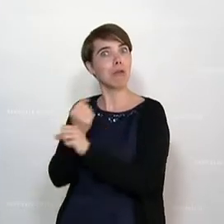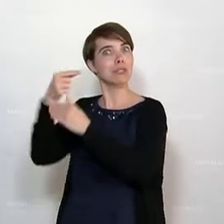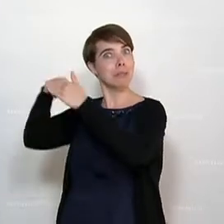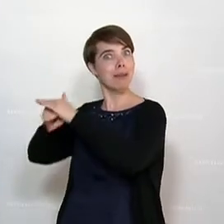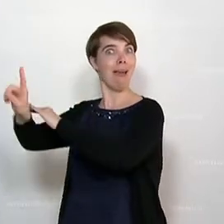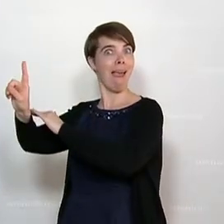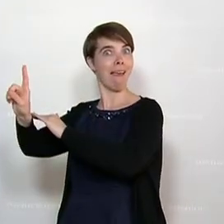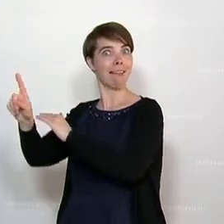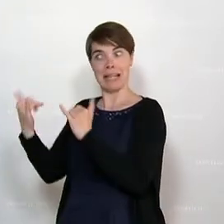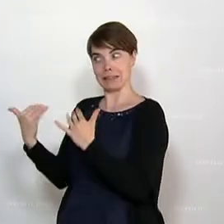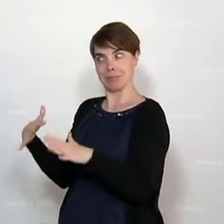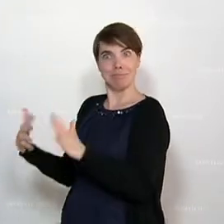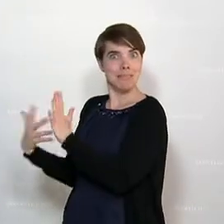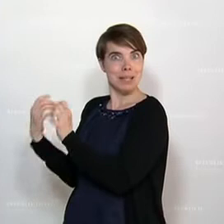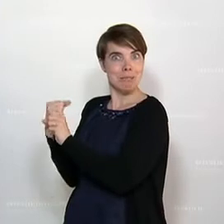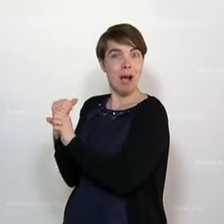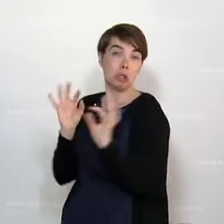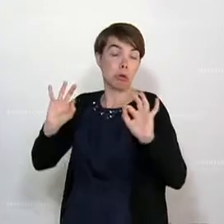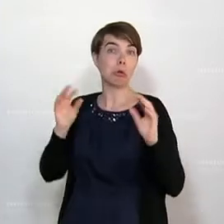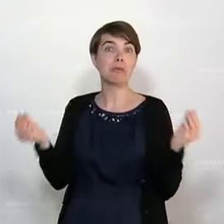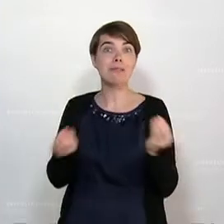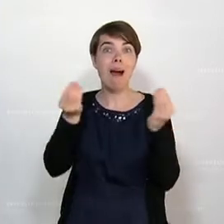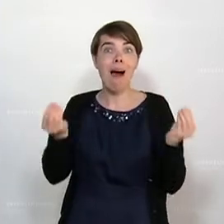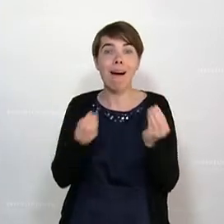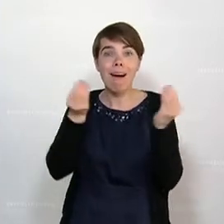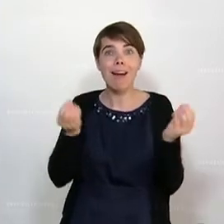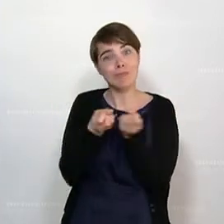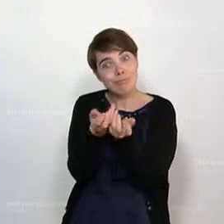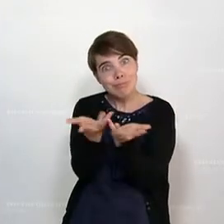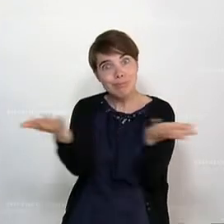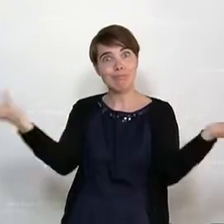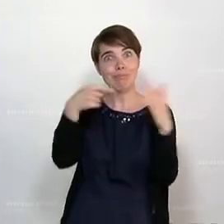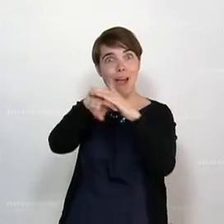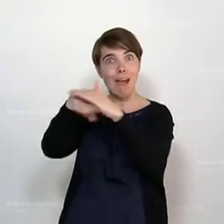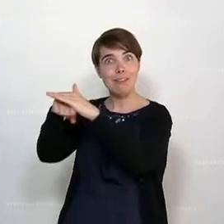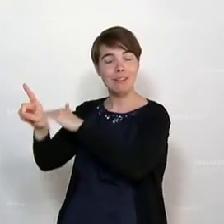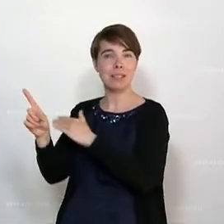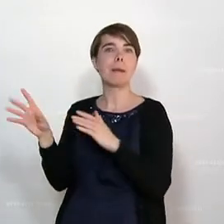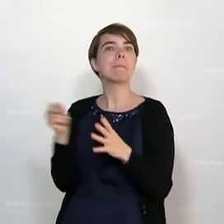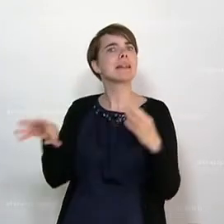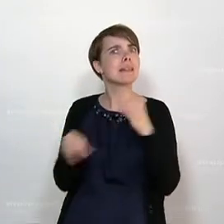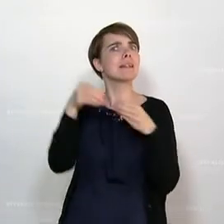Eigentlich eine gute Geschichte und nach dem Prinzip so viel wie möglich ermöglichen mit Sicherheit.